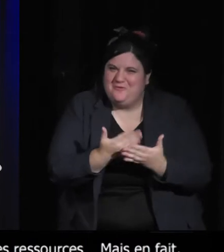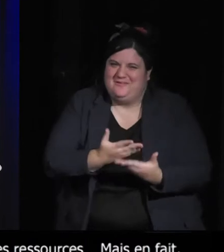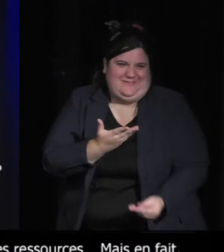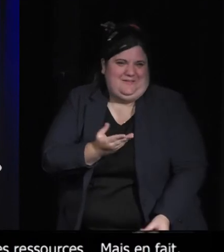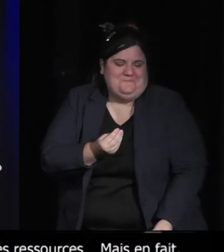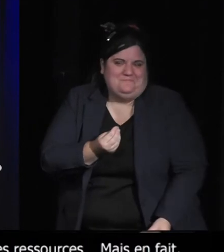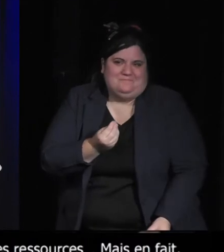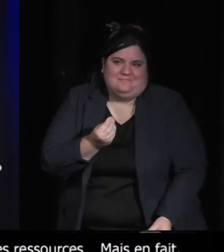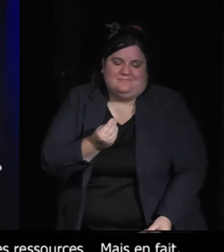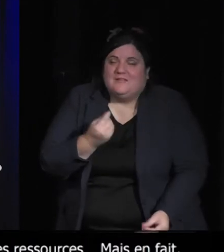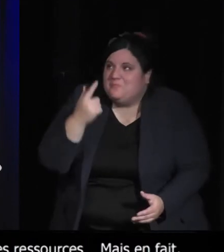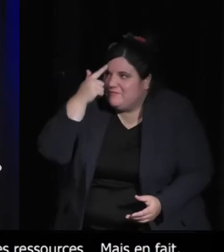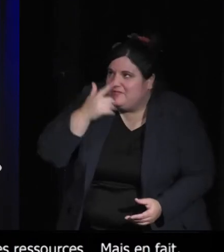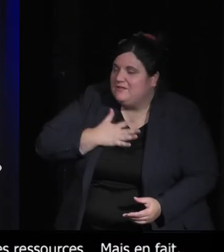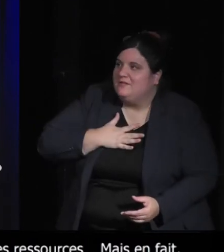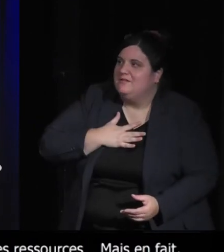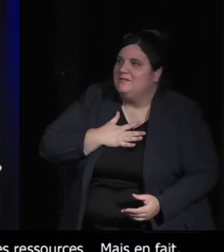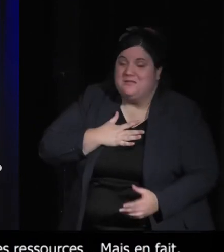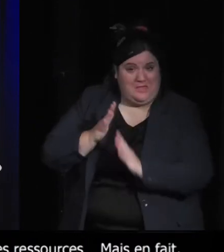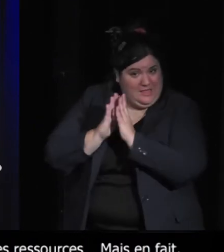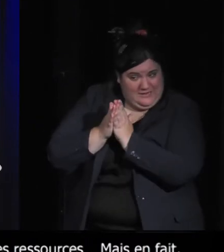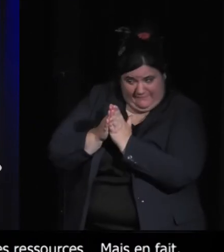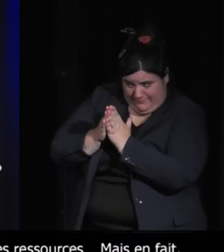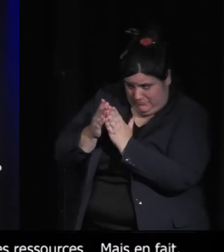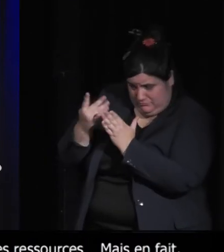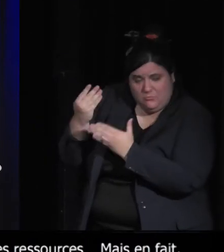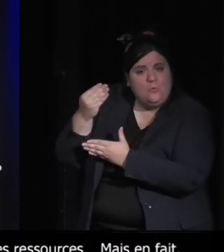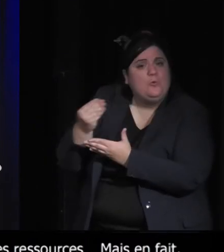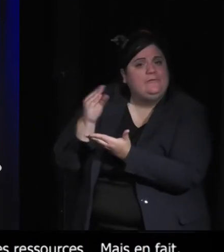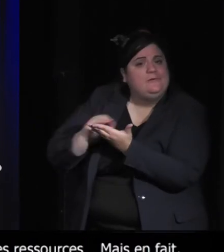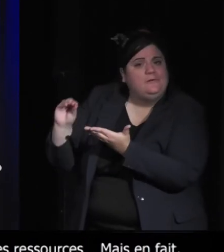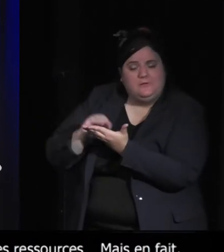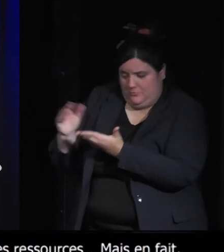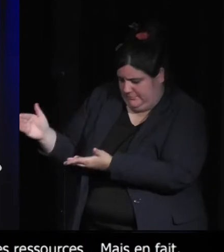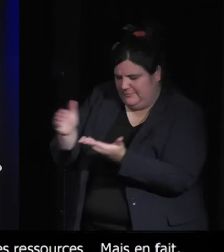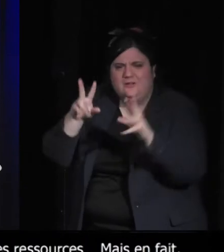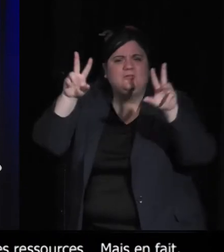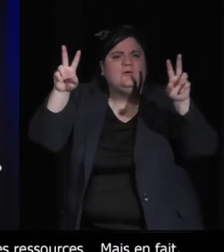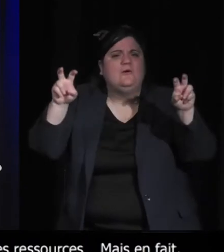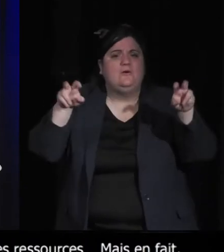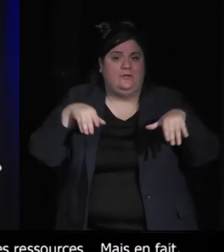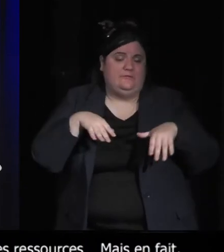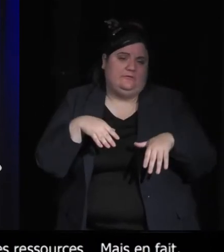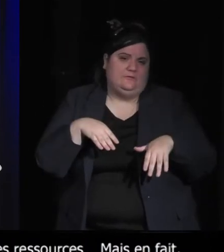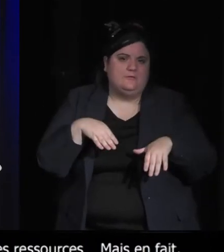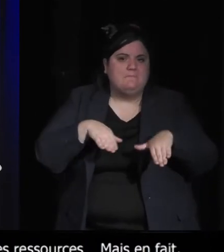Je trouve que son livre, Manière d'être vivant, et d'autres,